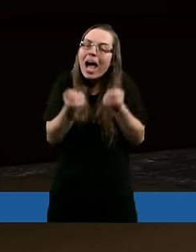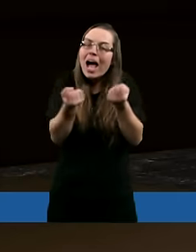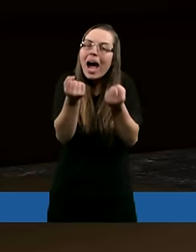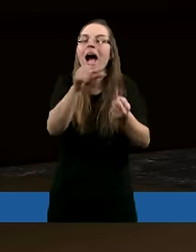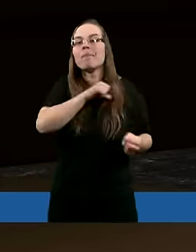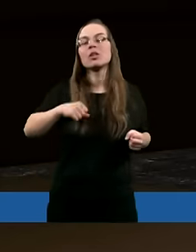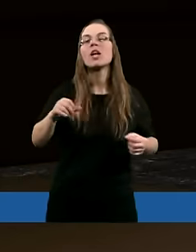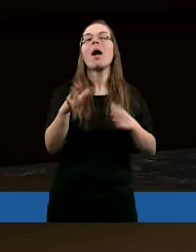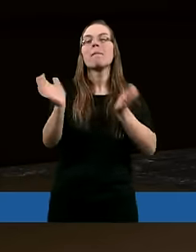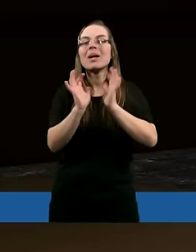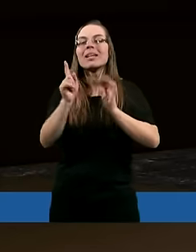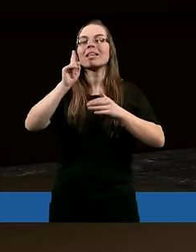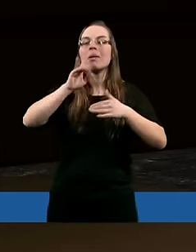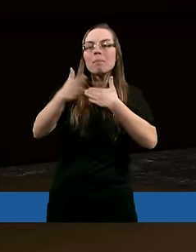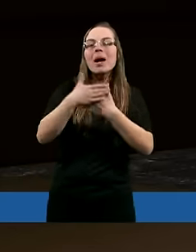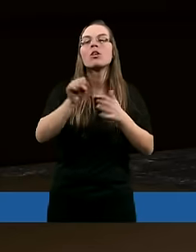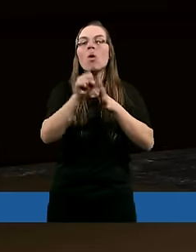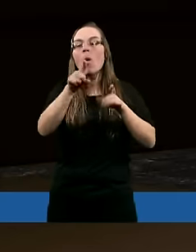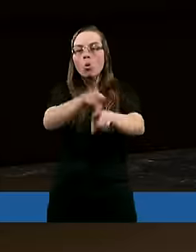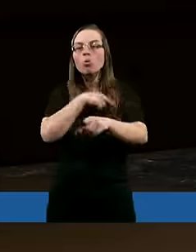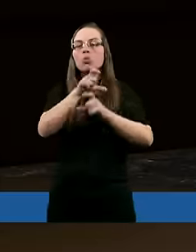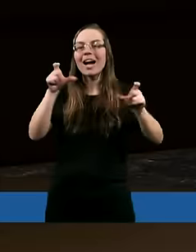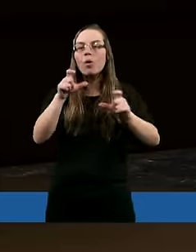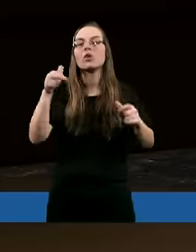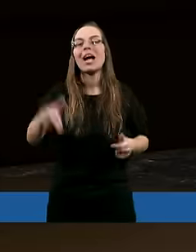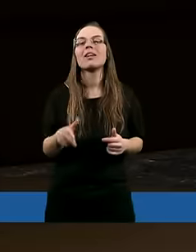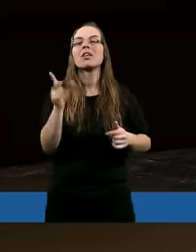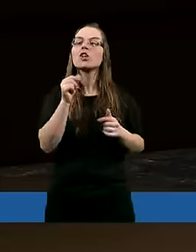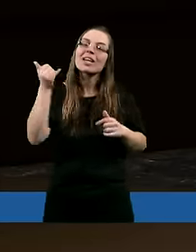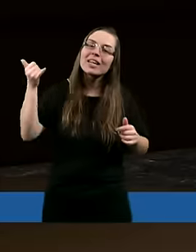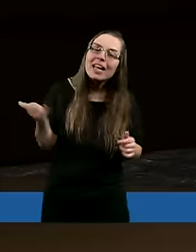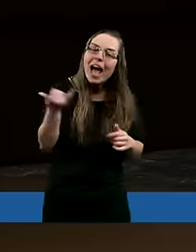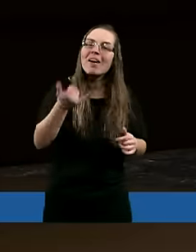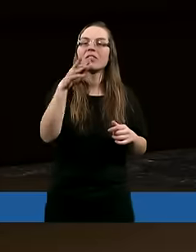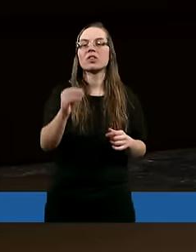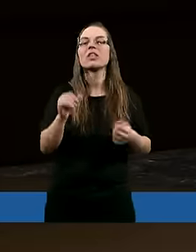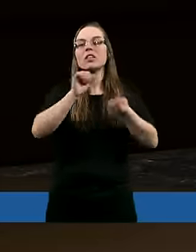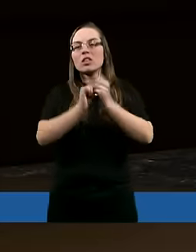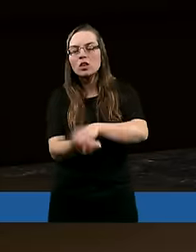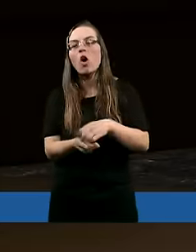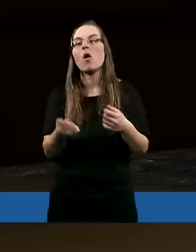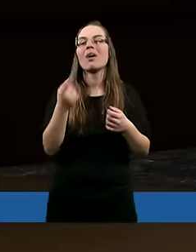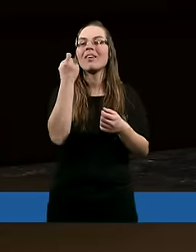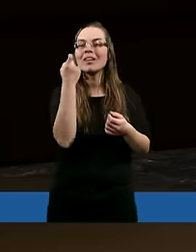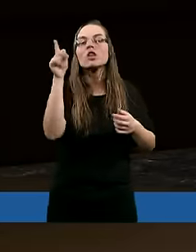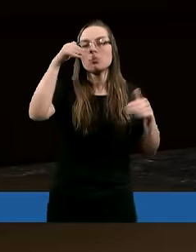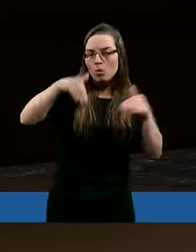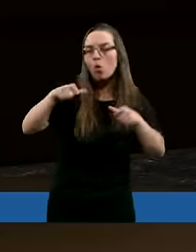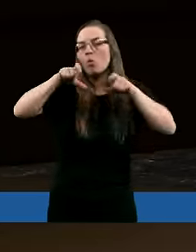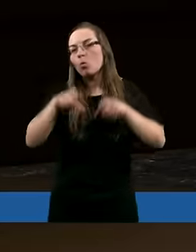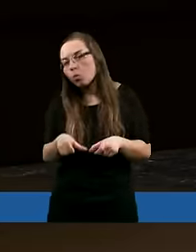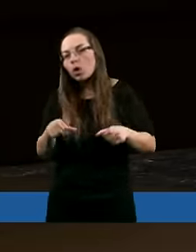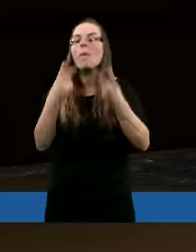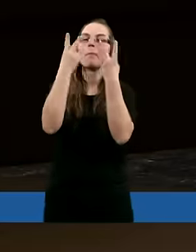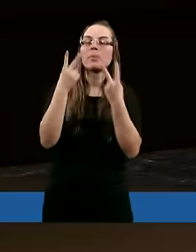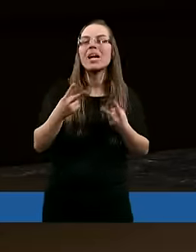pielęgnować z mężem to, od dłuższego czasu, że zawsze są chwile, kiedy możemy usiąść